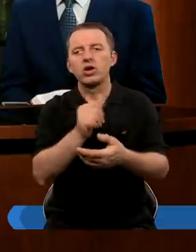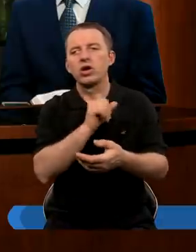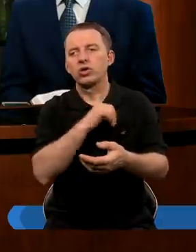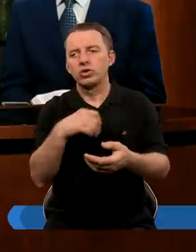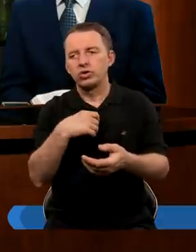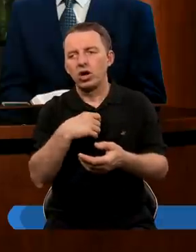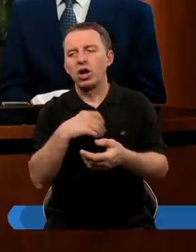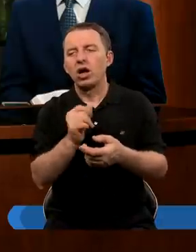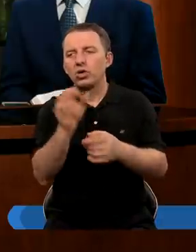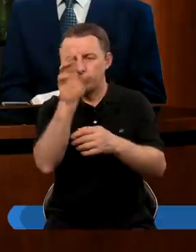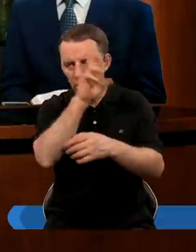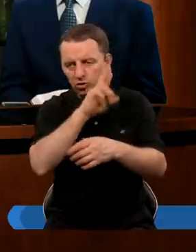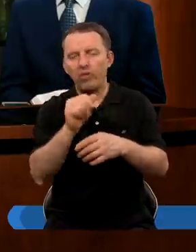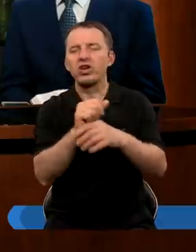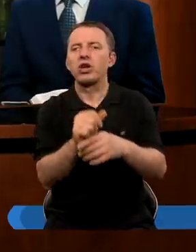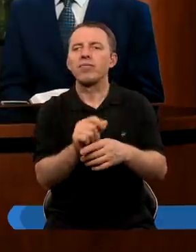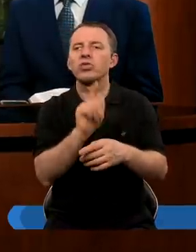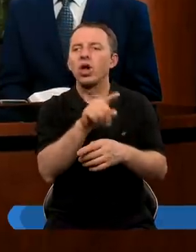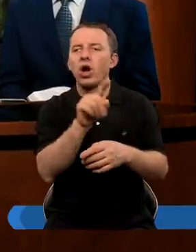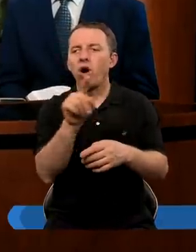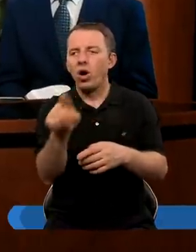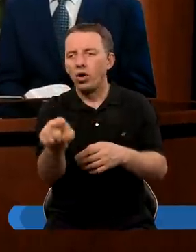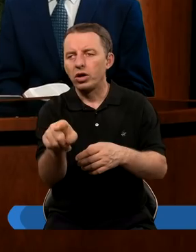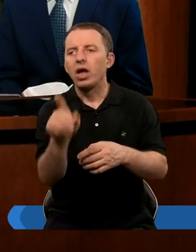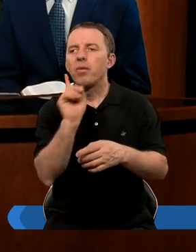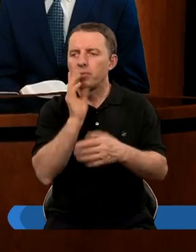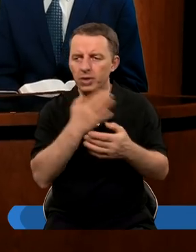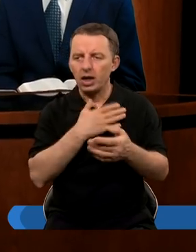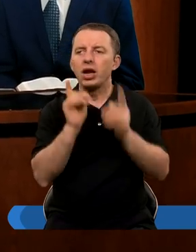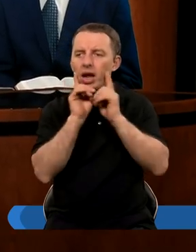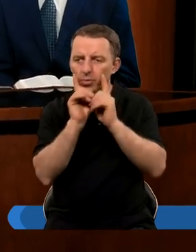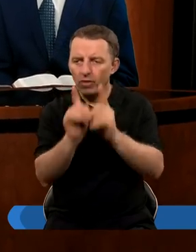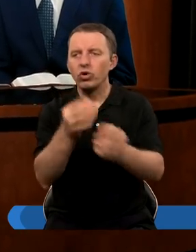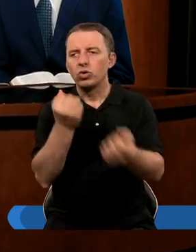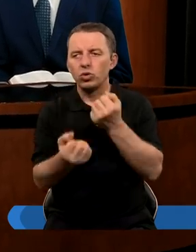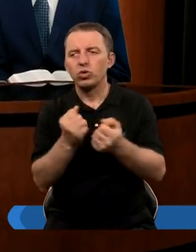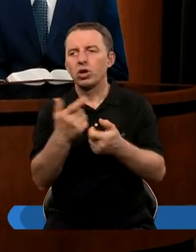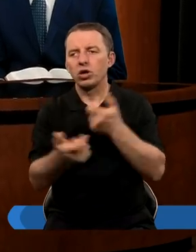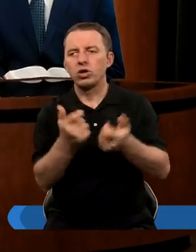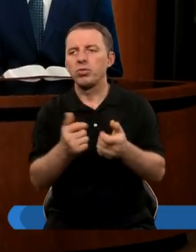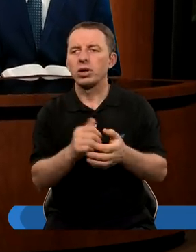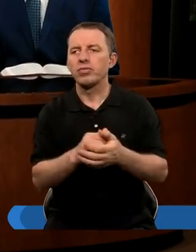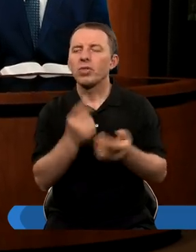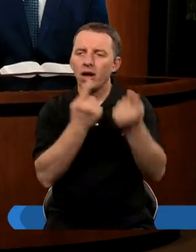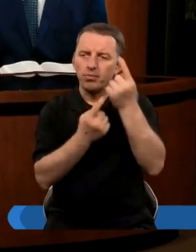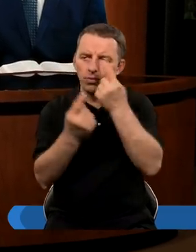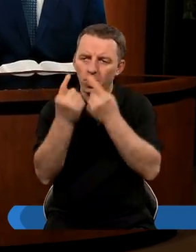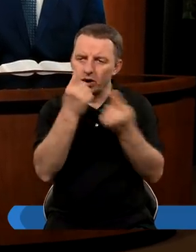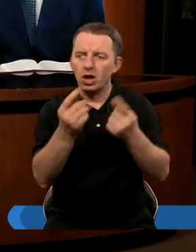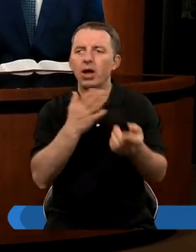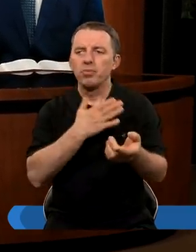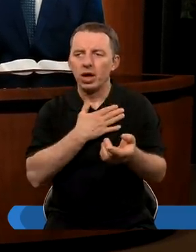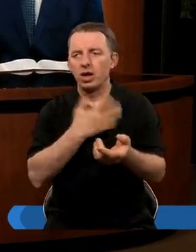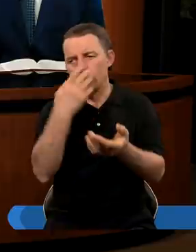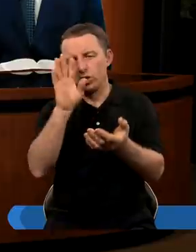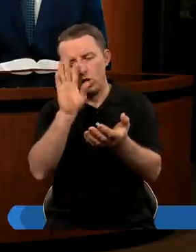rzeczywiście oni mieli naprawdę trudny orzesz do zgrodzenia. jak się tak powiedzieli. I myślę, że mieli